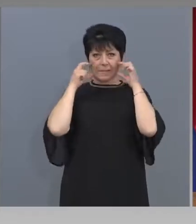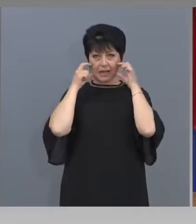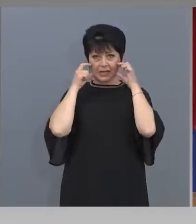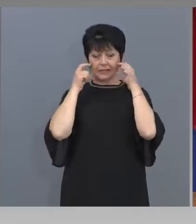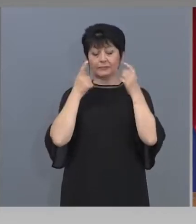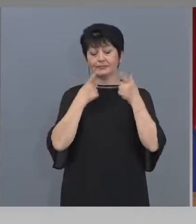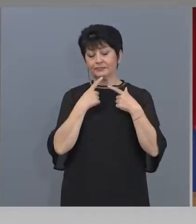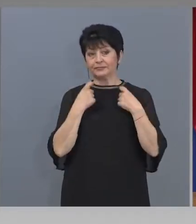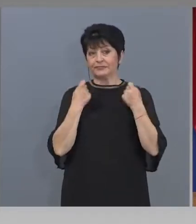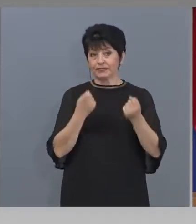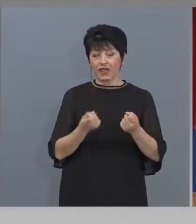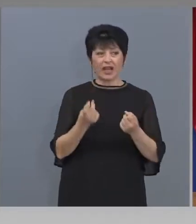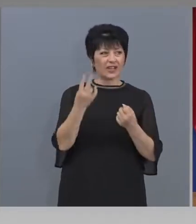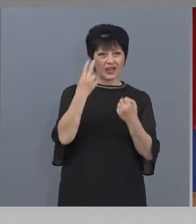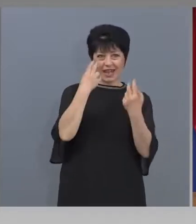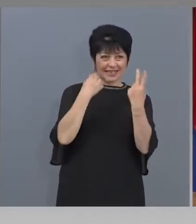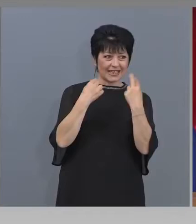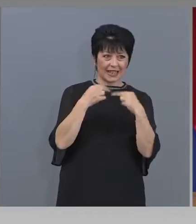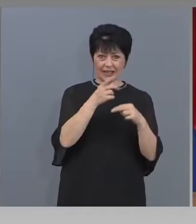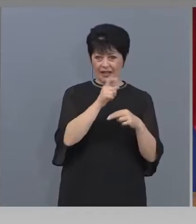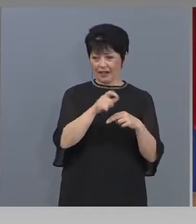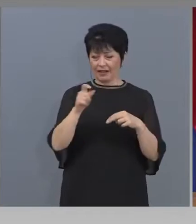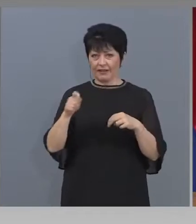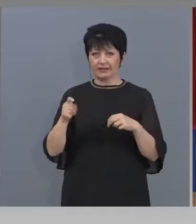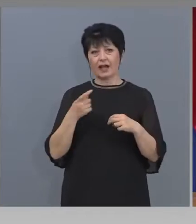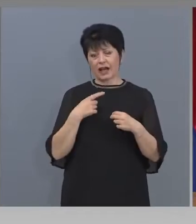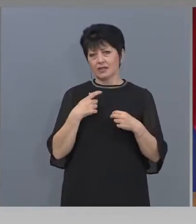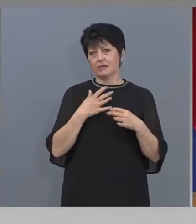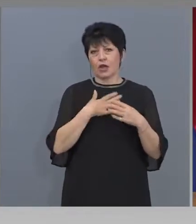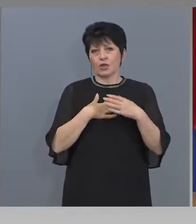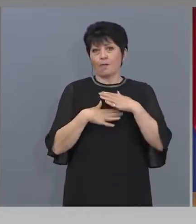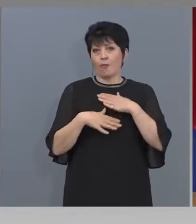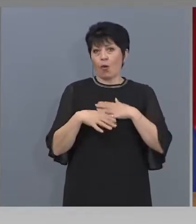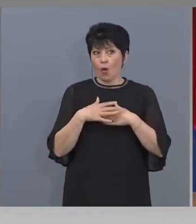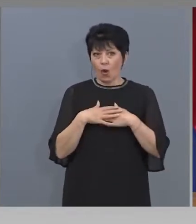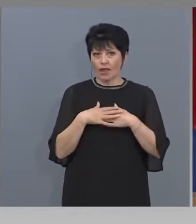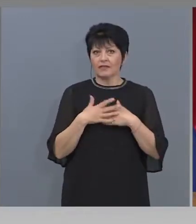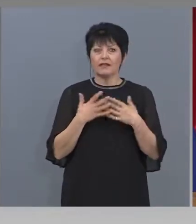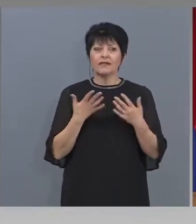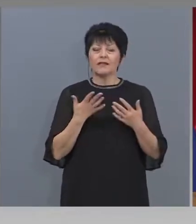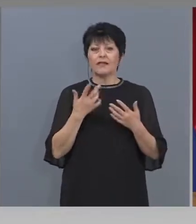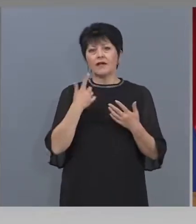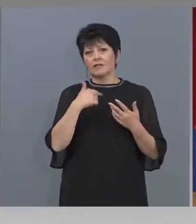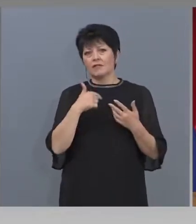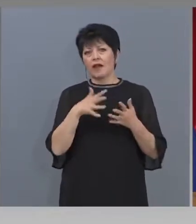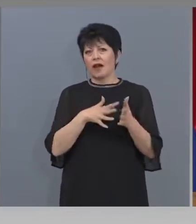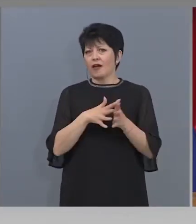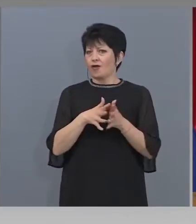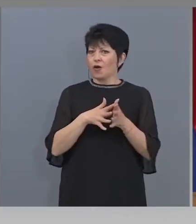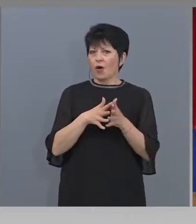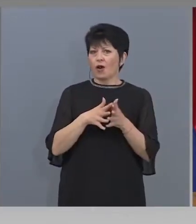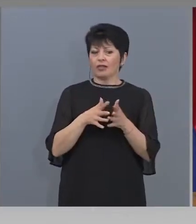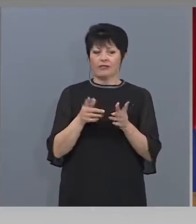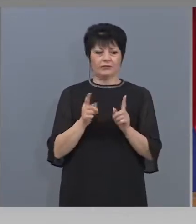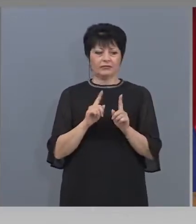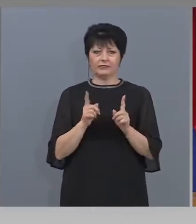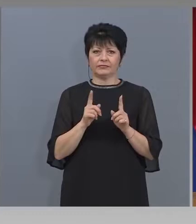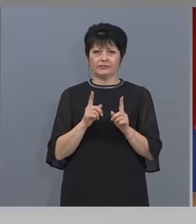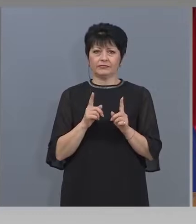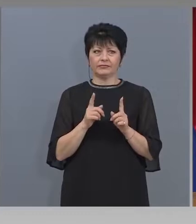зрителите аз съм съвремително спокоен. Зрителите на такива културни събития, те не са и в